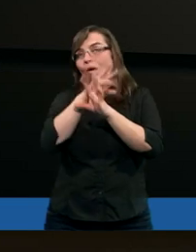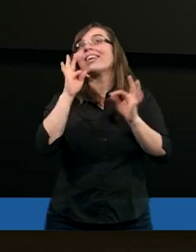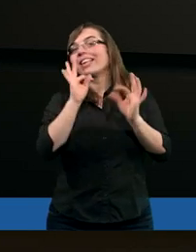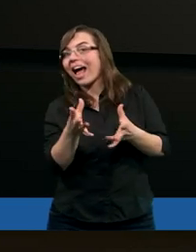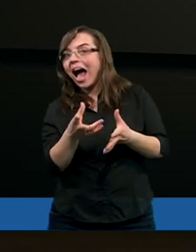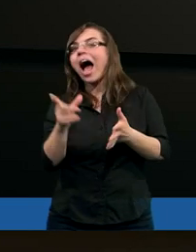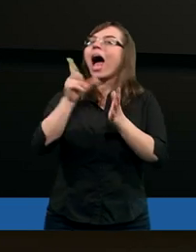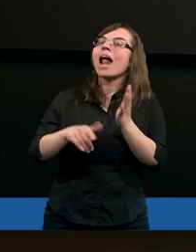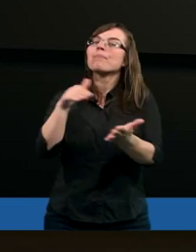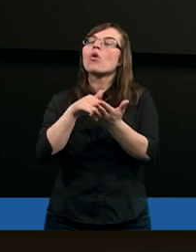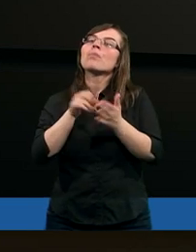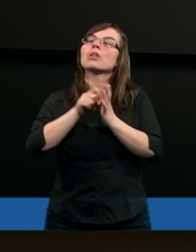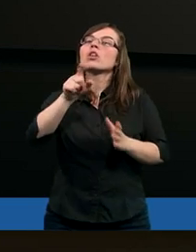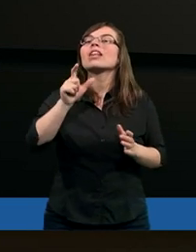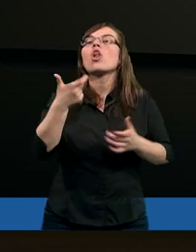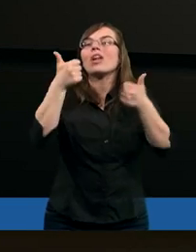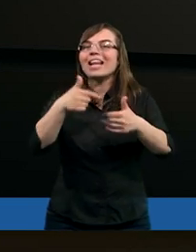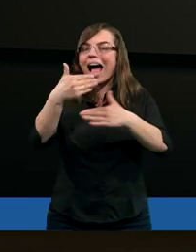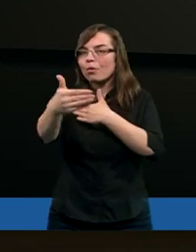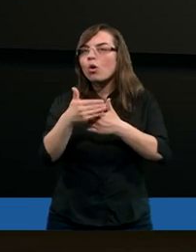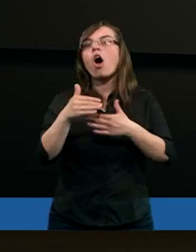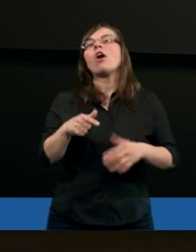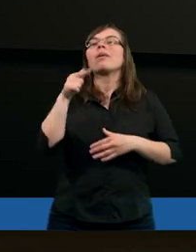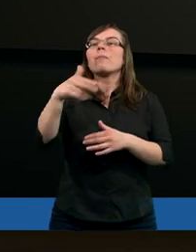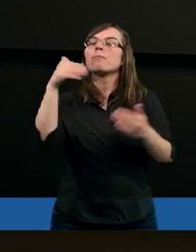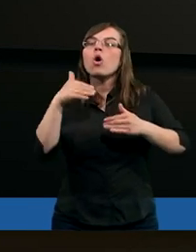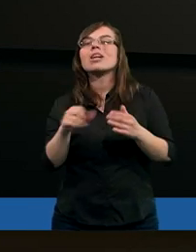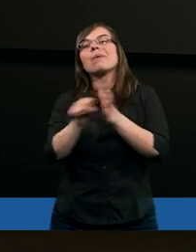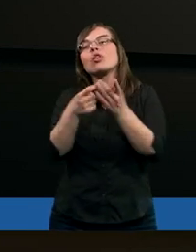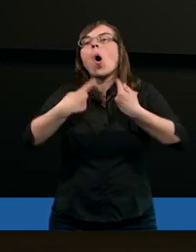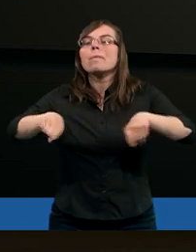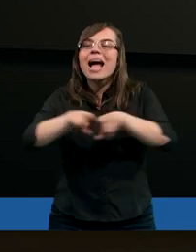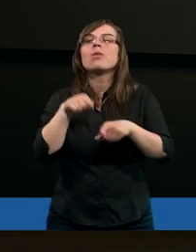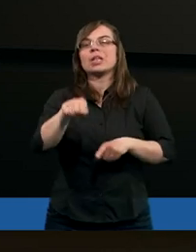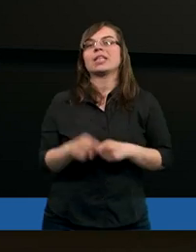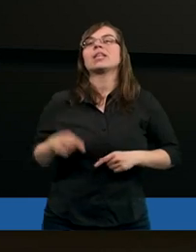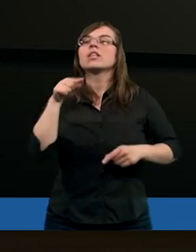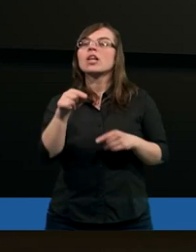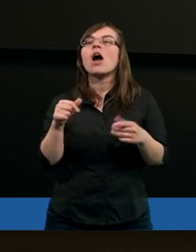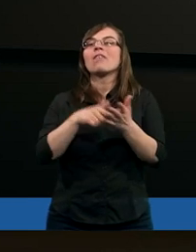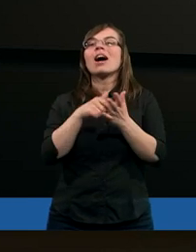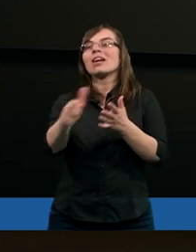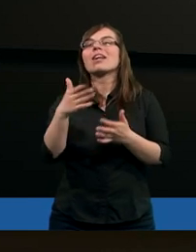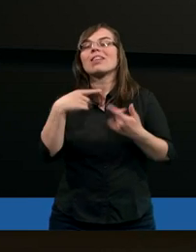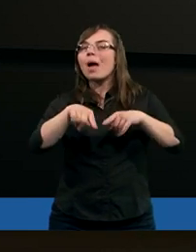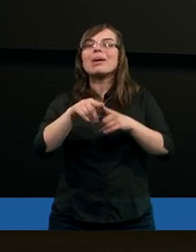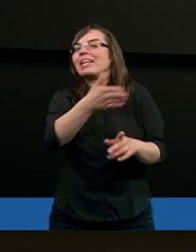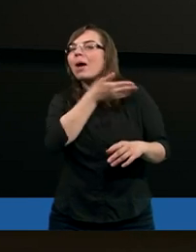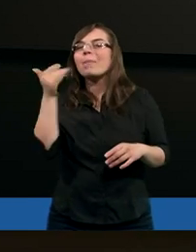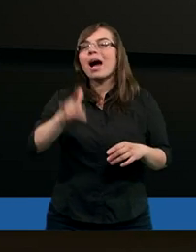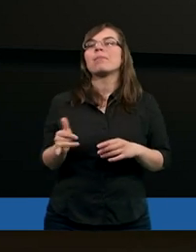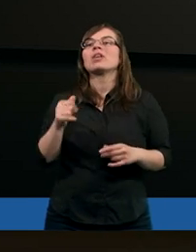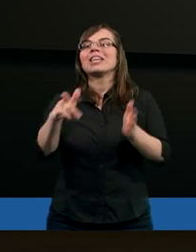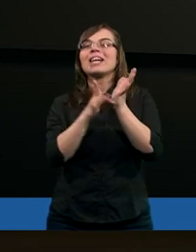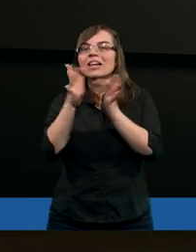ale potrzebne do tego, żeby to się stało, to jest to, co my możemy dopełnić. My tu nic do dopełnienia nie mamy